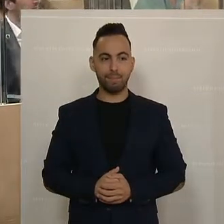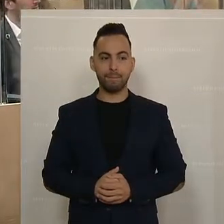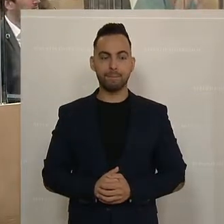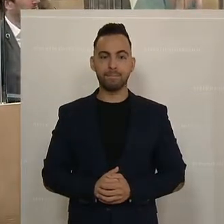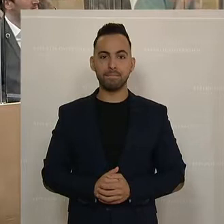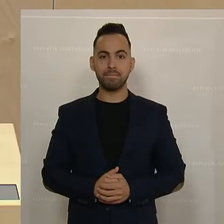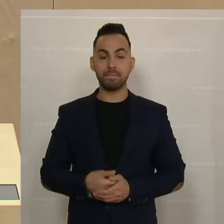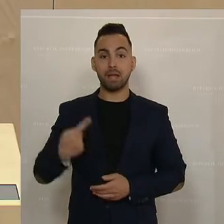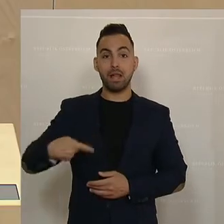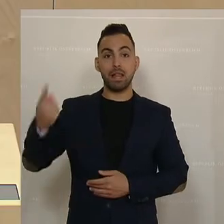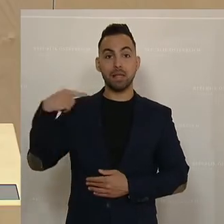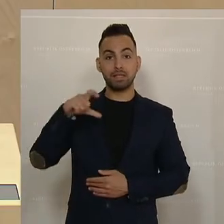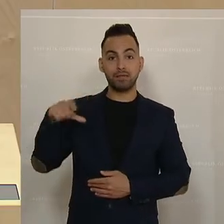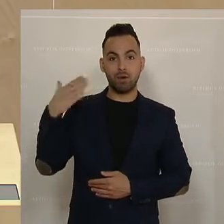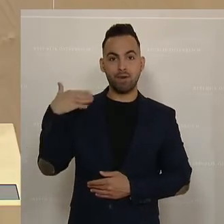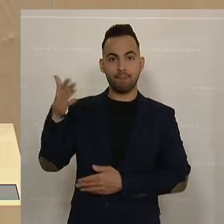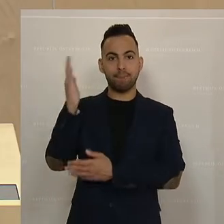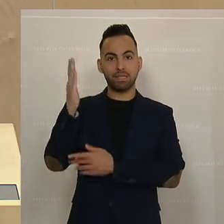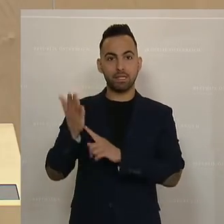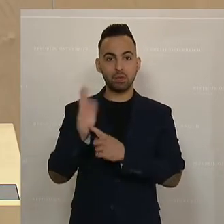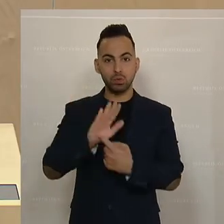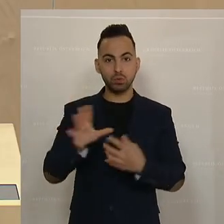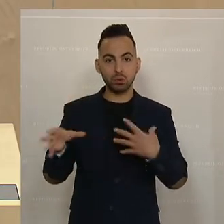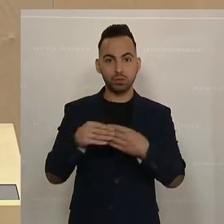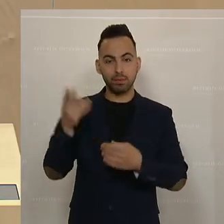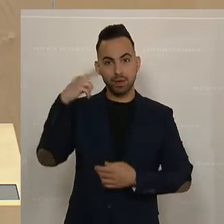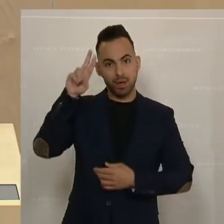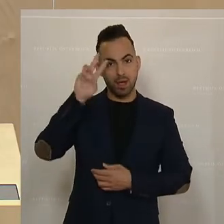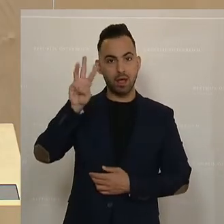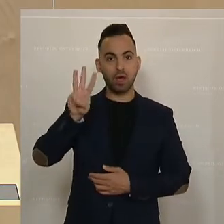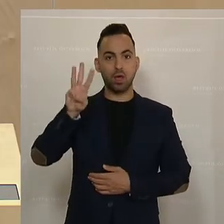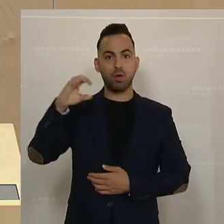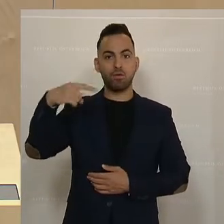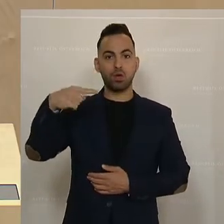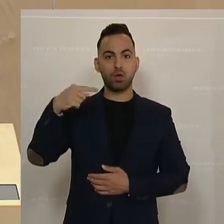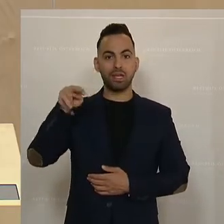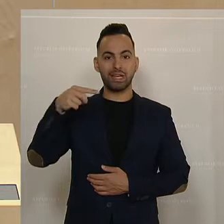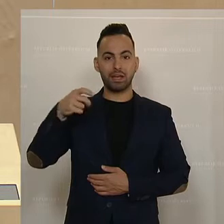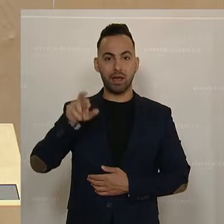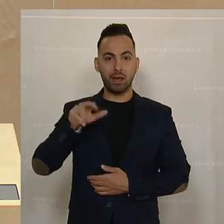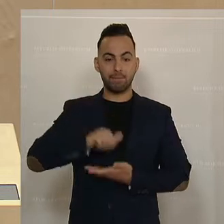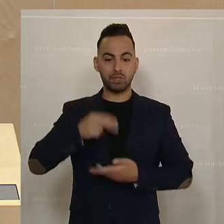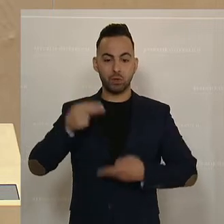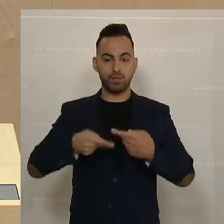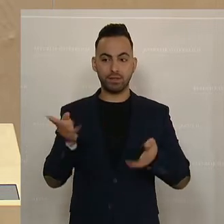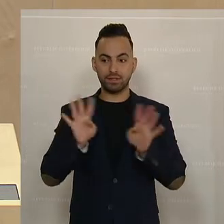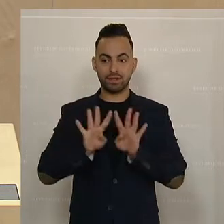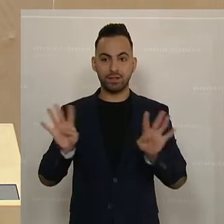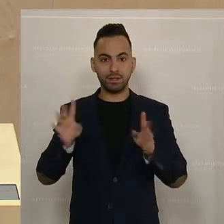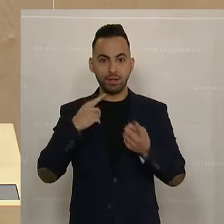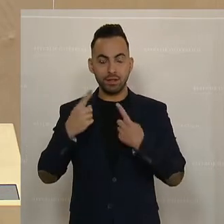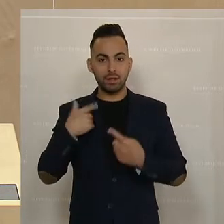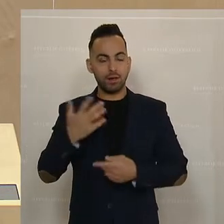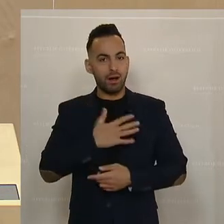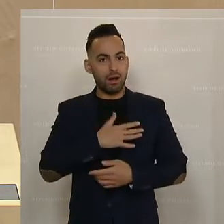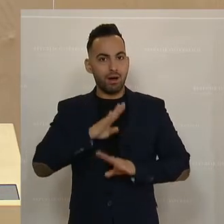Ich durfte letzte Woche bei der Präsentation gemeinsam mit August Wöginger dabei sein und ich habe bei dieser Pressekonferenz gemerkt, dass mir ein riesiger Stein